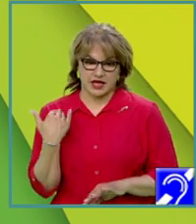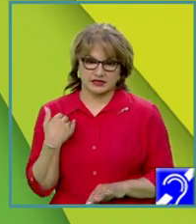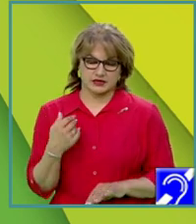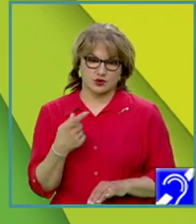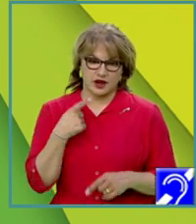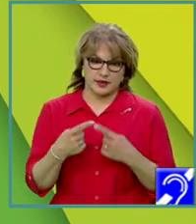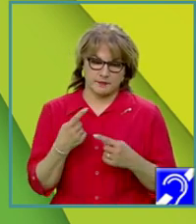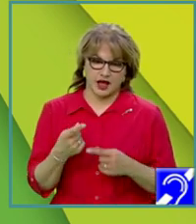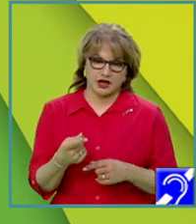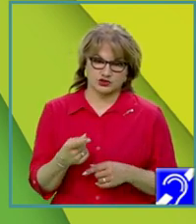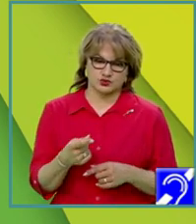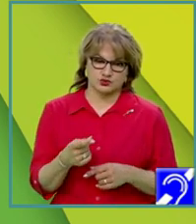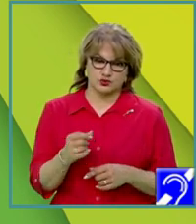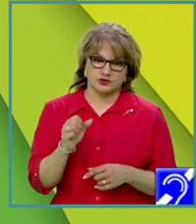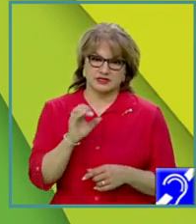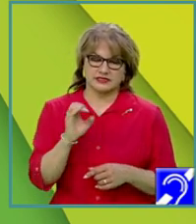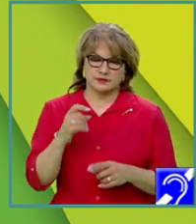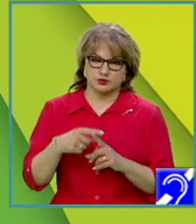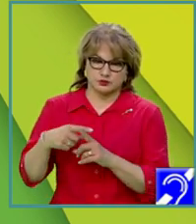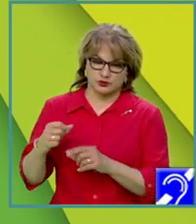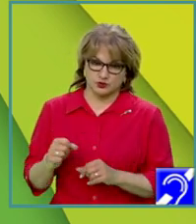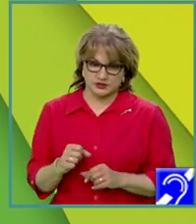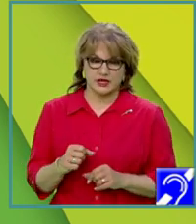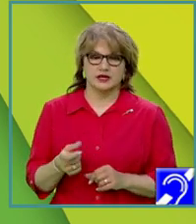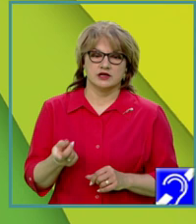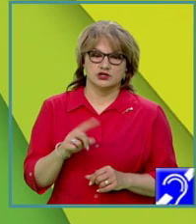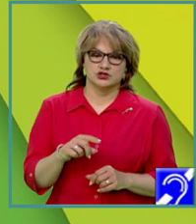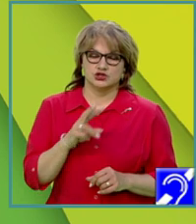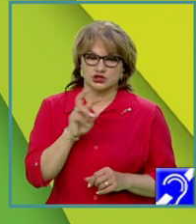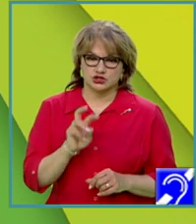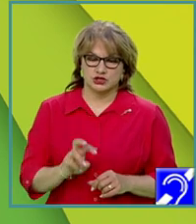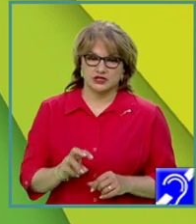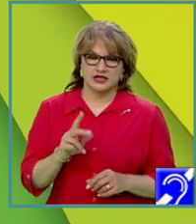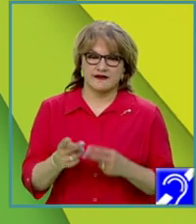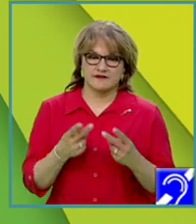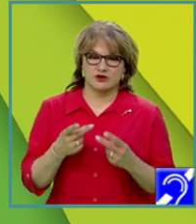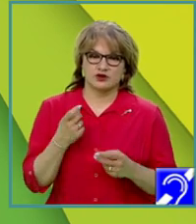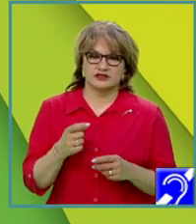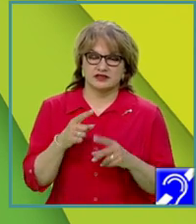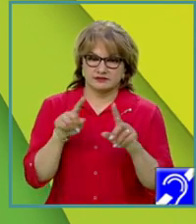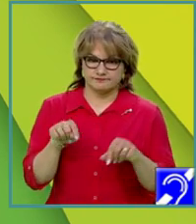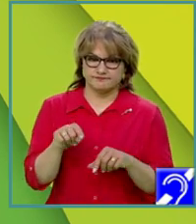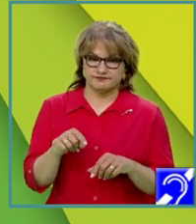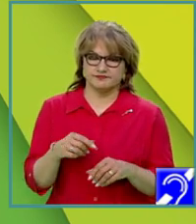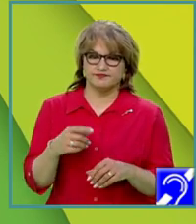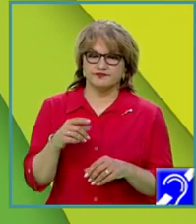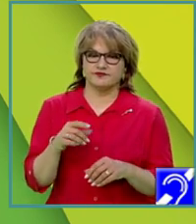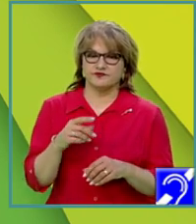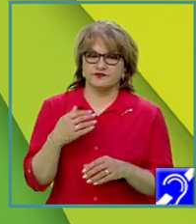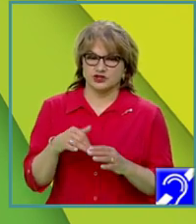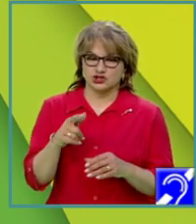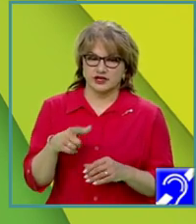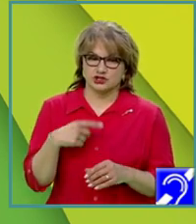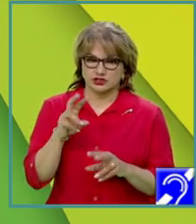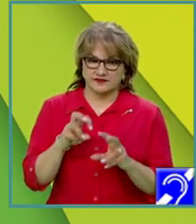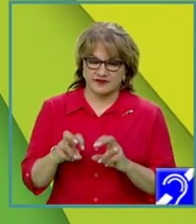în limbajul C++, citirea valorii din fișier și verificarea